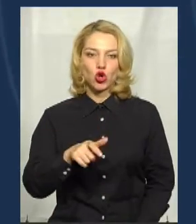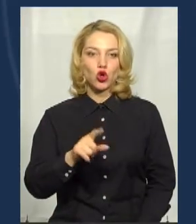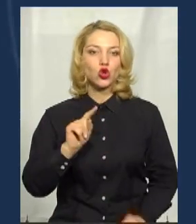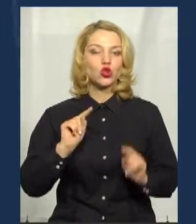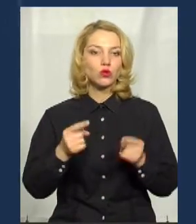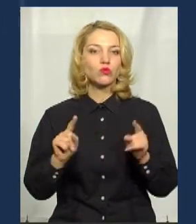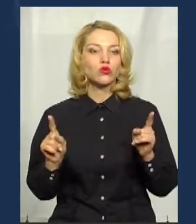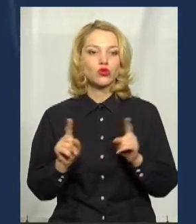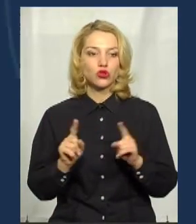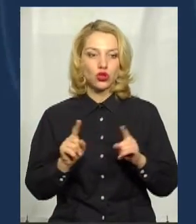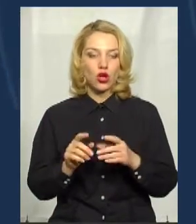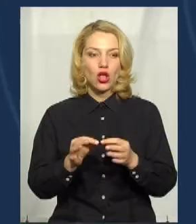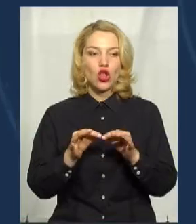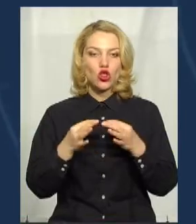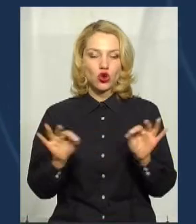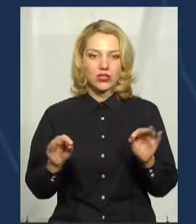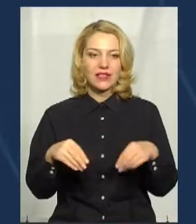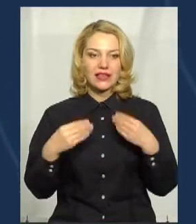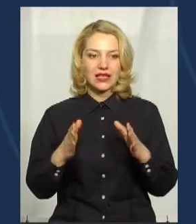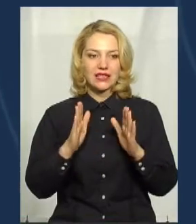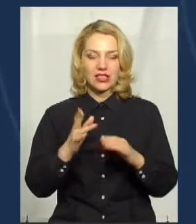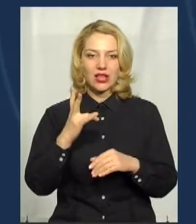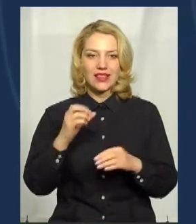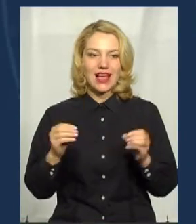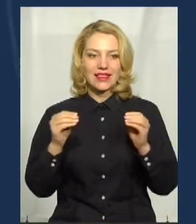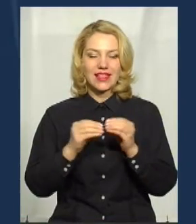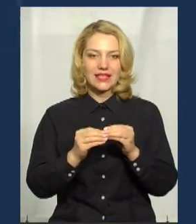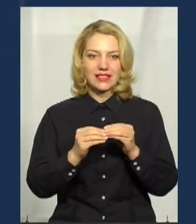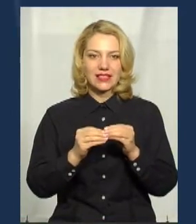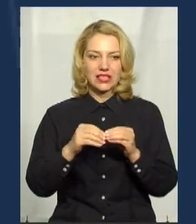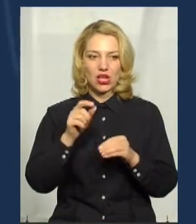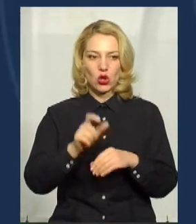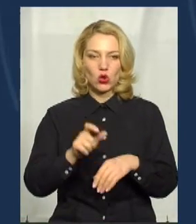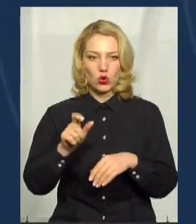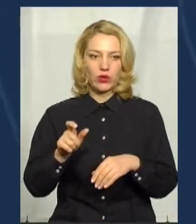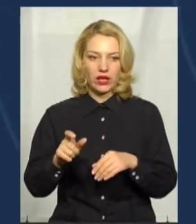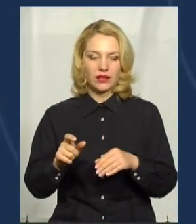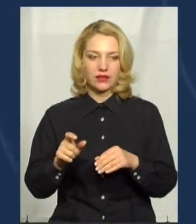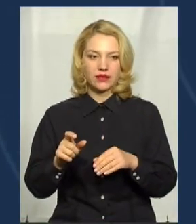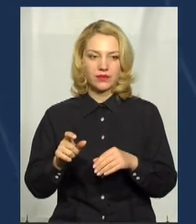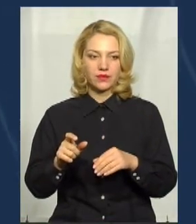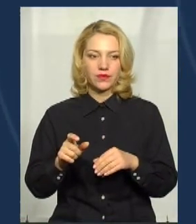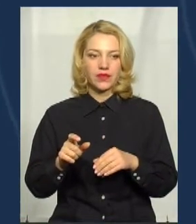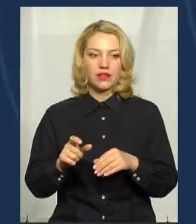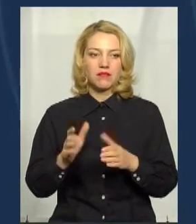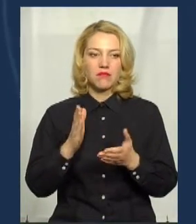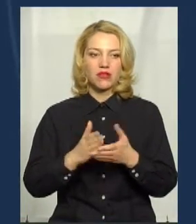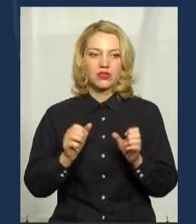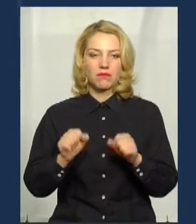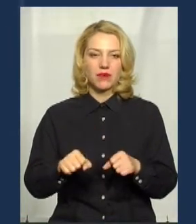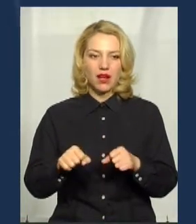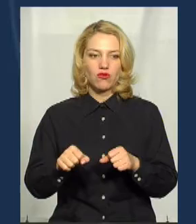що дозвіл дається тільки на 10 перевізників. 10 людей мають право